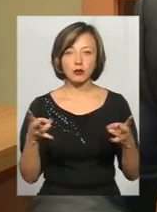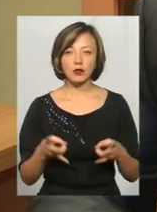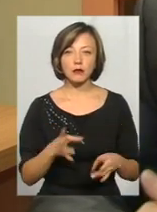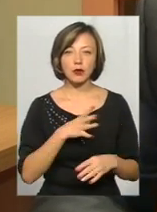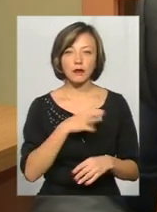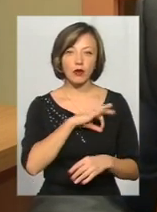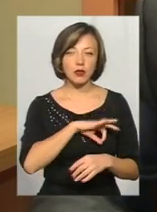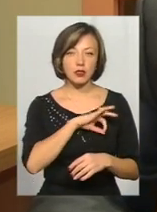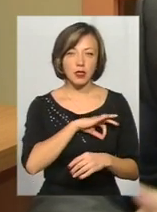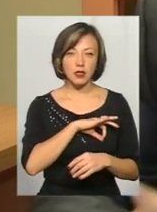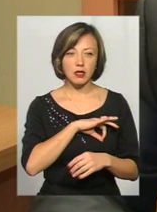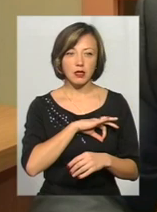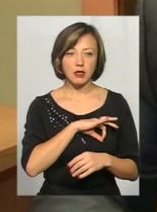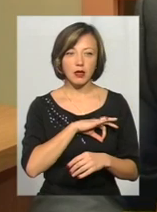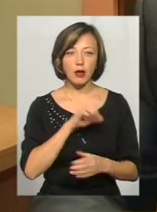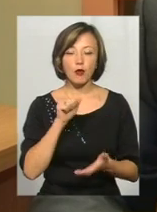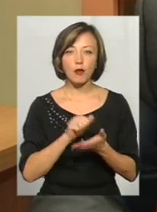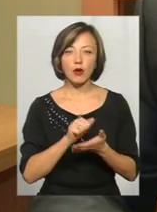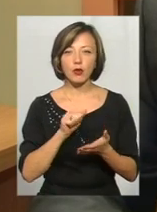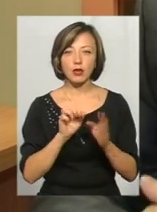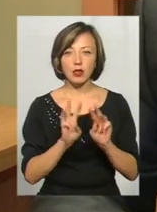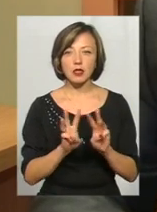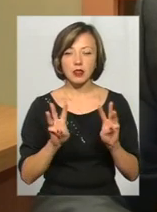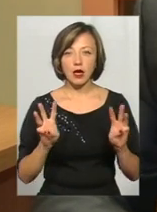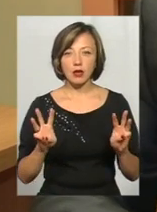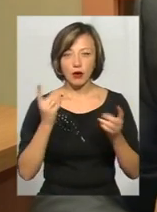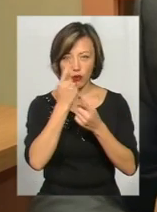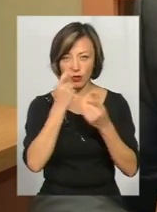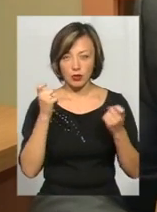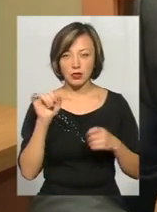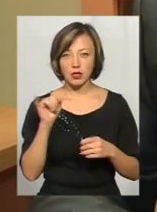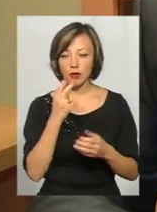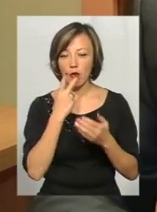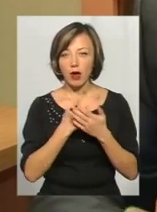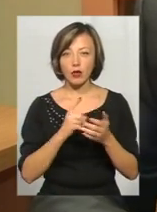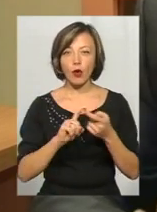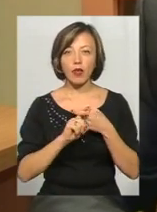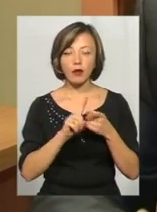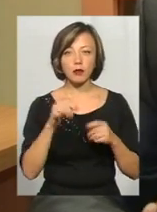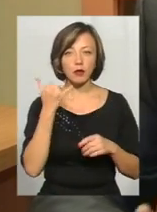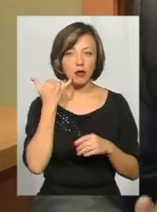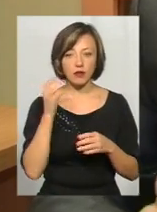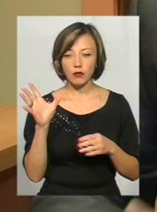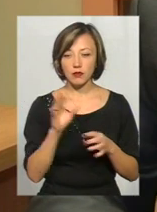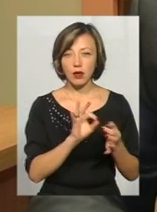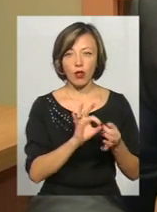використані, публікує це на сайті оголошень і вказує свій контактний номер телефона. Все логічно.